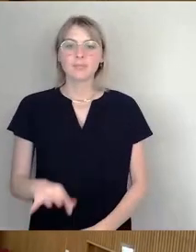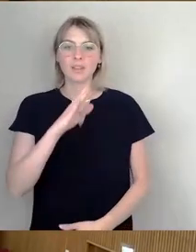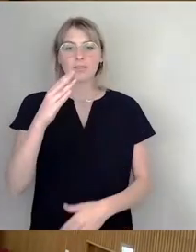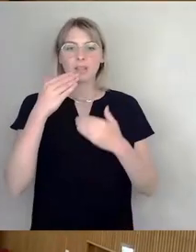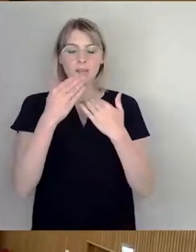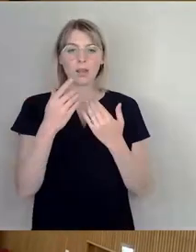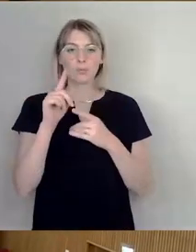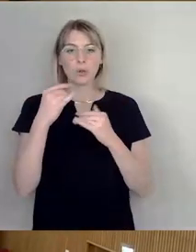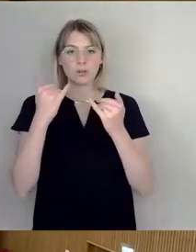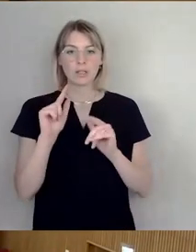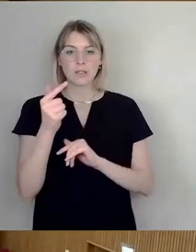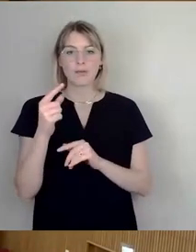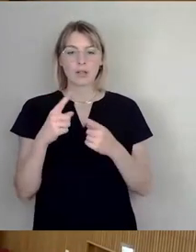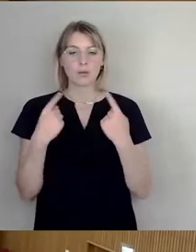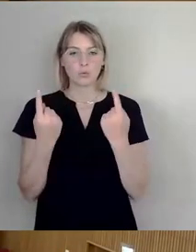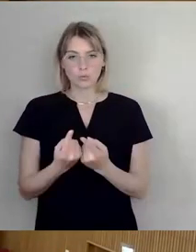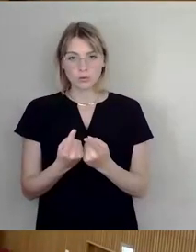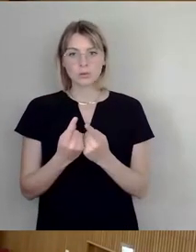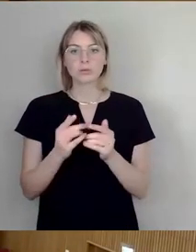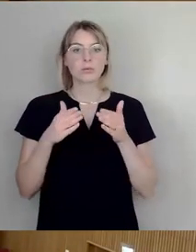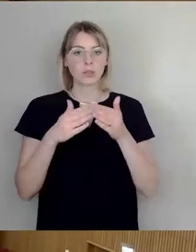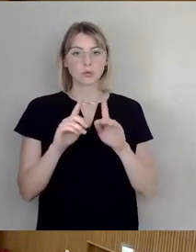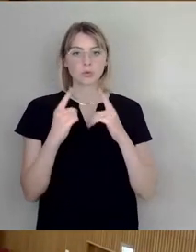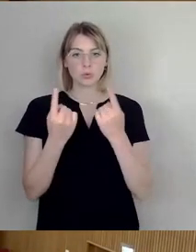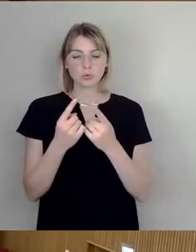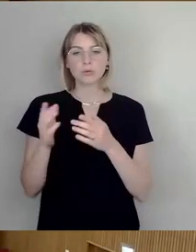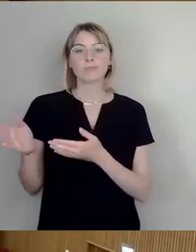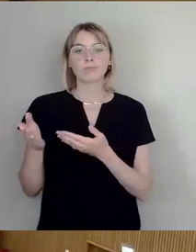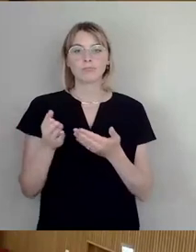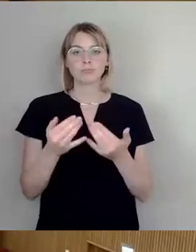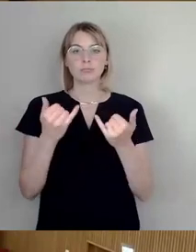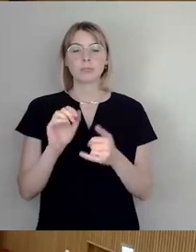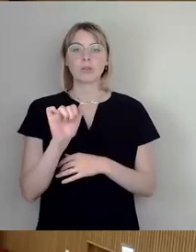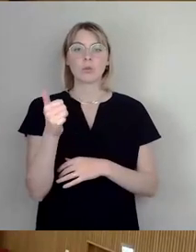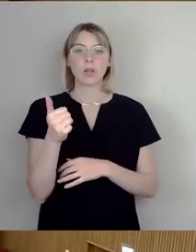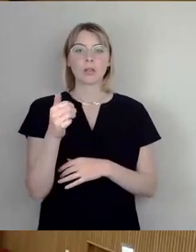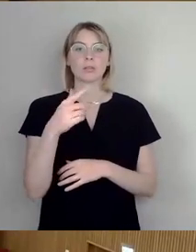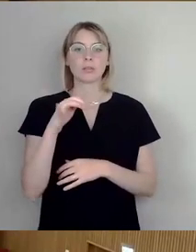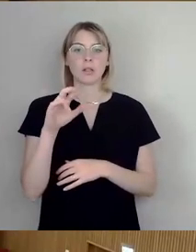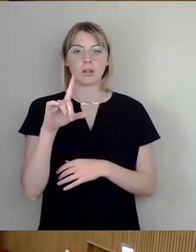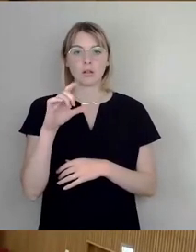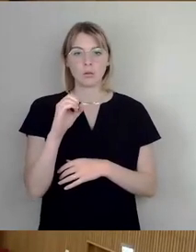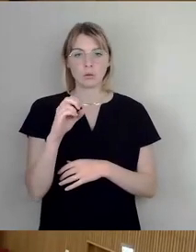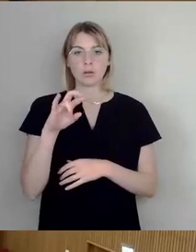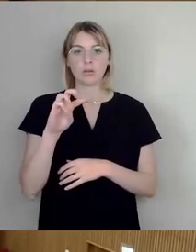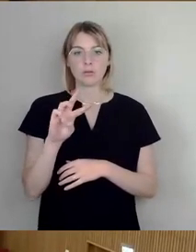angezeigt wurde, die Redner, die jetzt sprechen wollen, würde ich dann noch mal durch die Fraktionen durchfragen. Thilo Wirz, bitte.